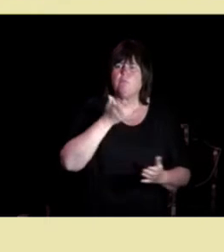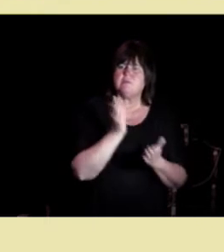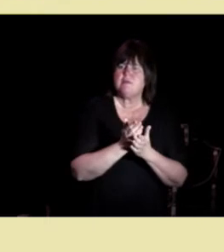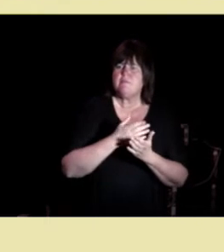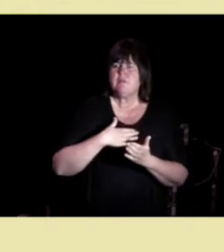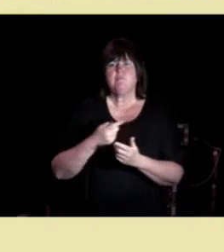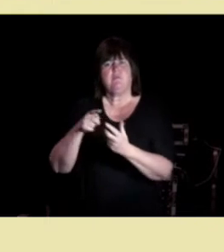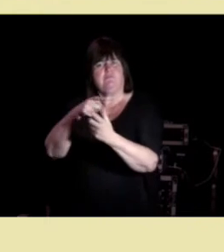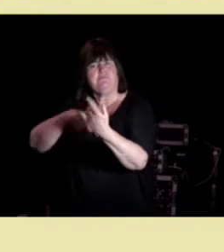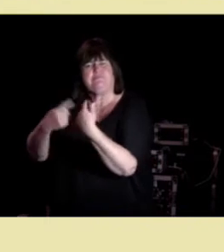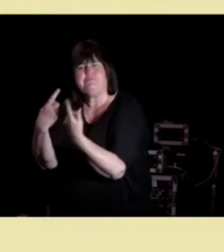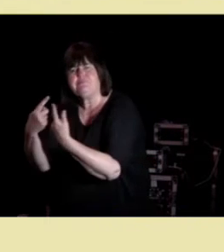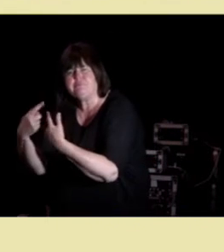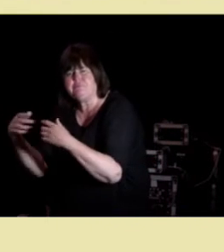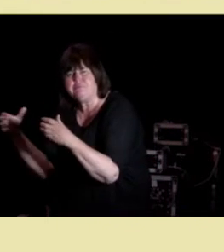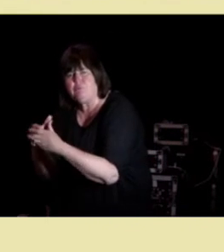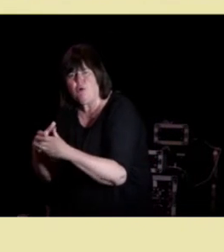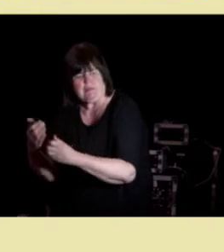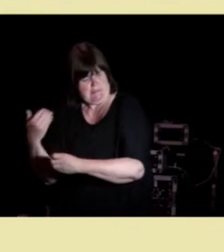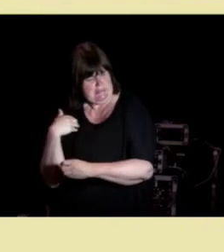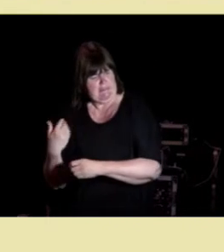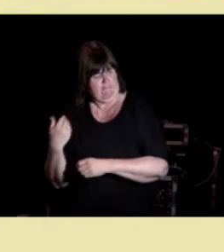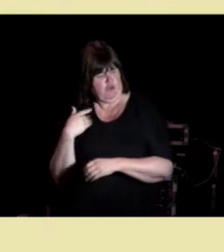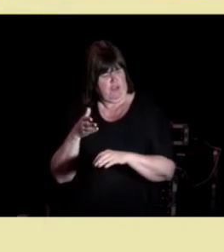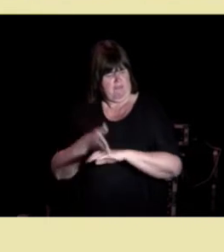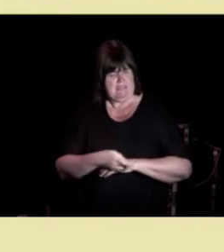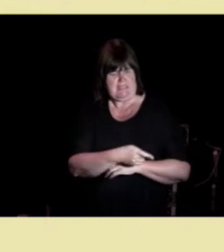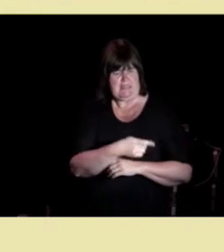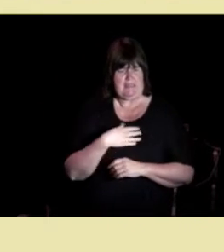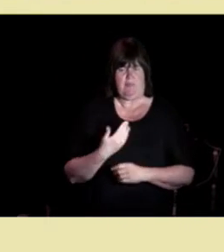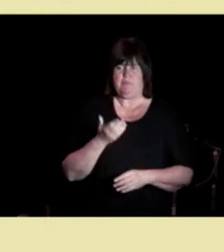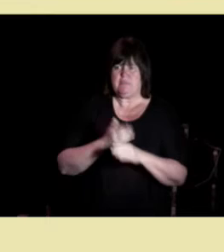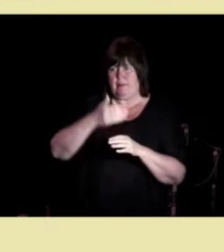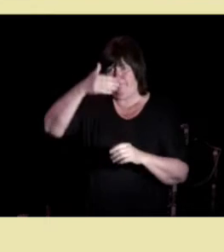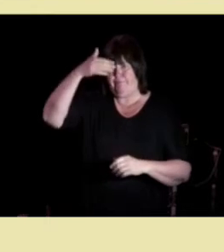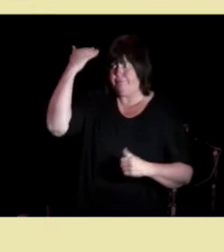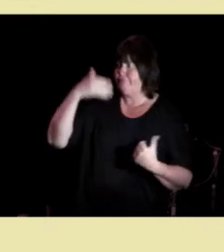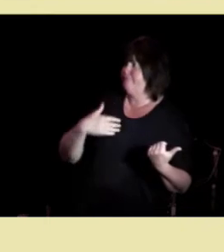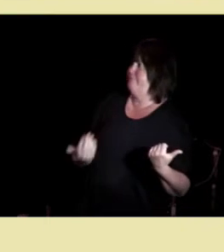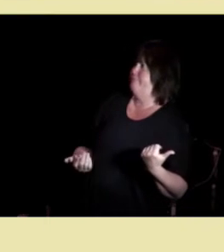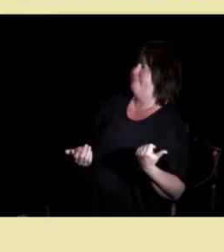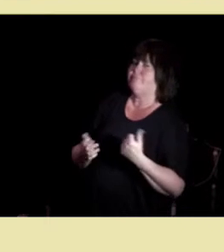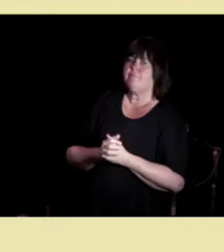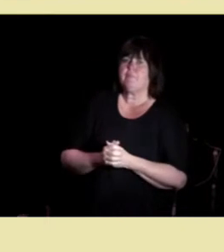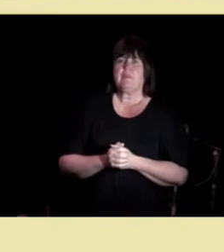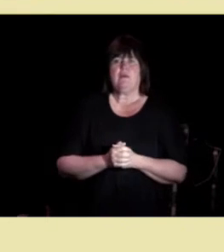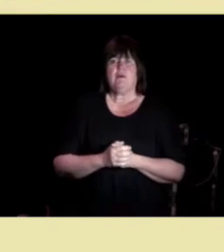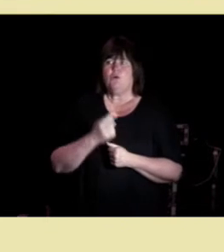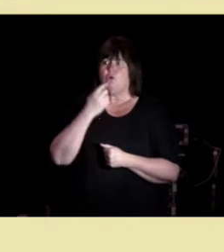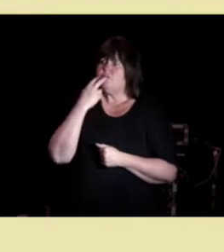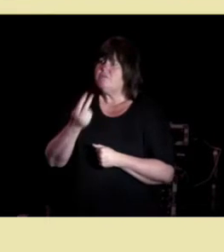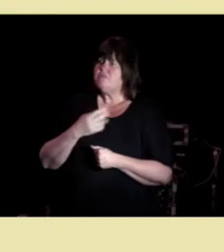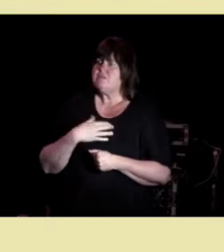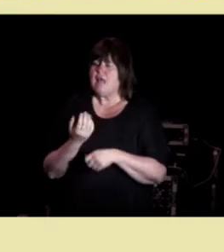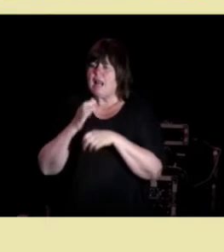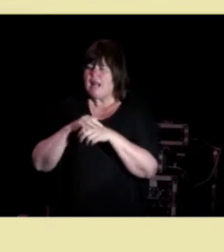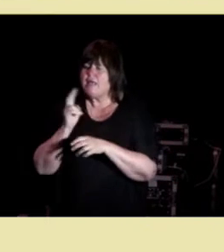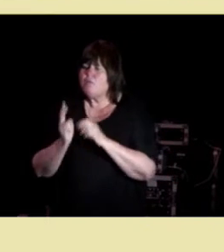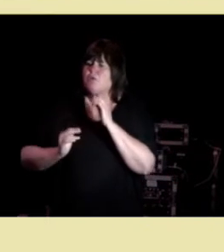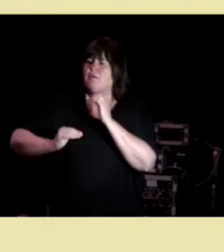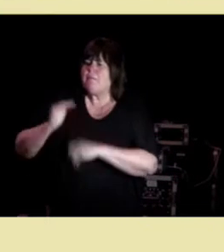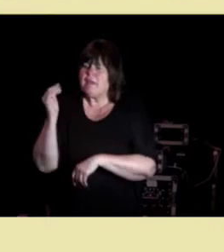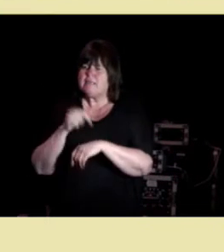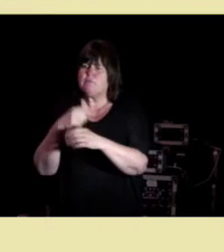mellom fagfolk siden forrige visitt vi ser at legene noen ganger bruker mer tid på å dokumentere i journalen hva de har sagt